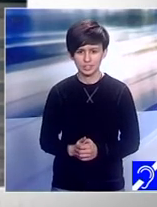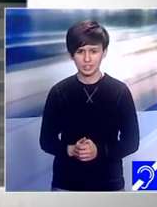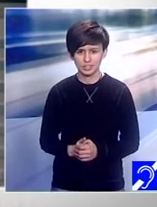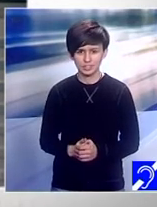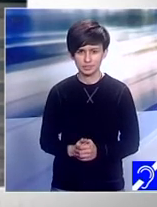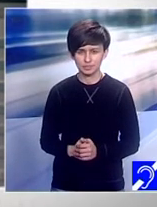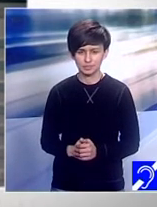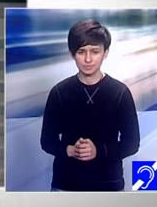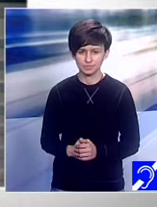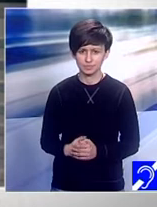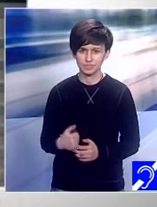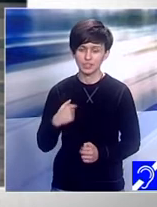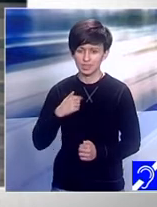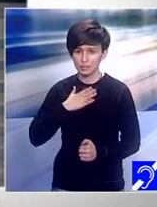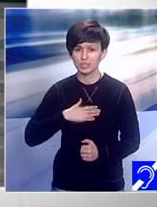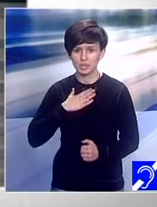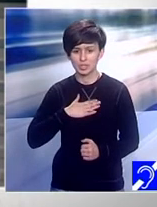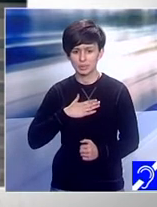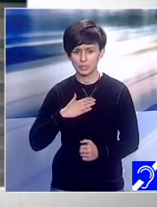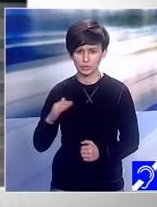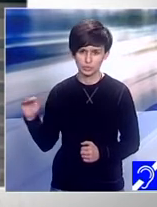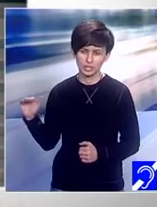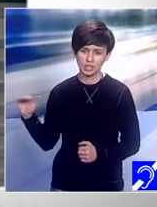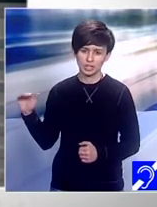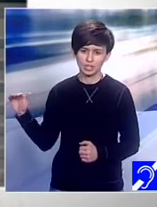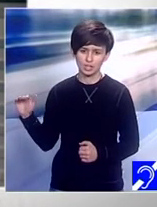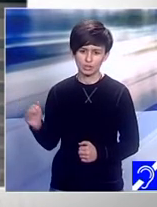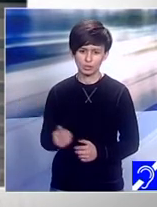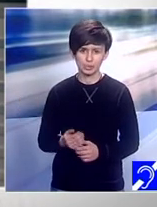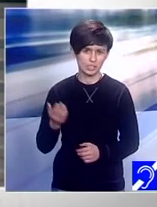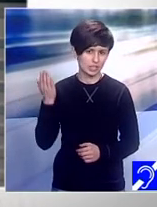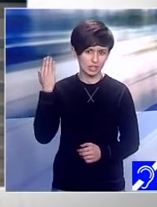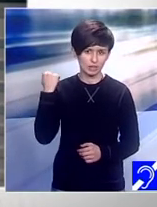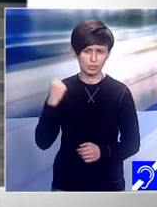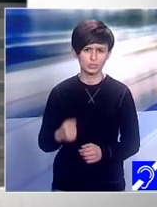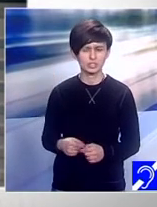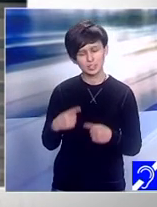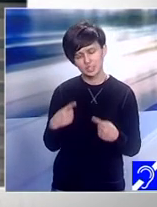copiii erau mai agresiv să bădeau